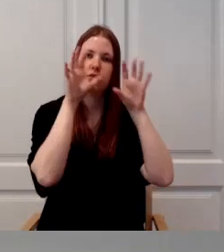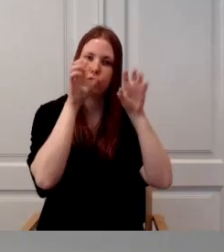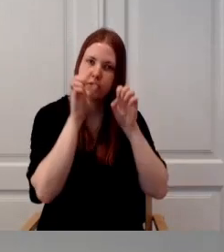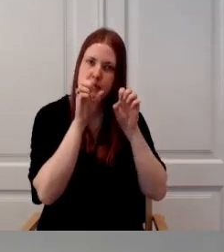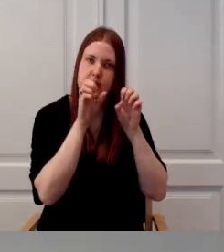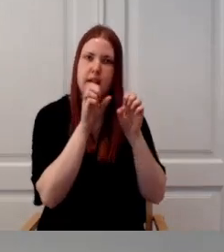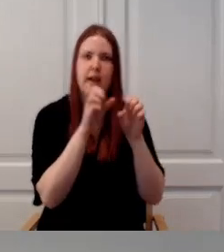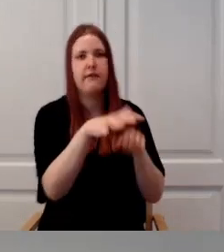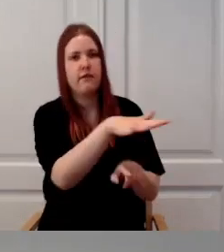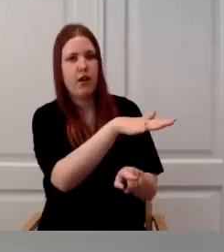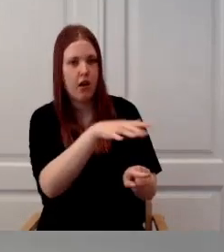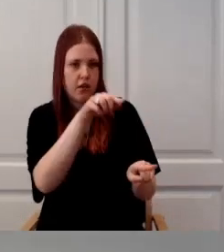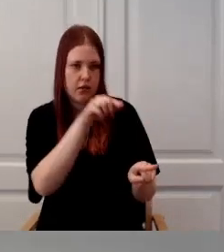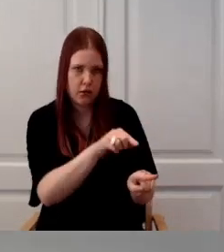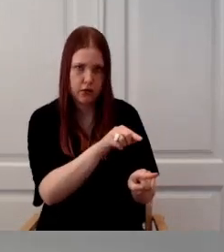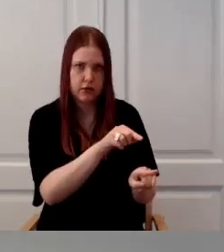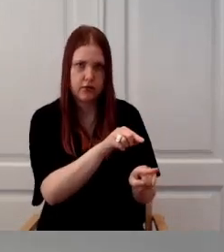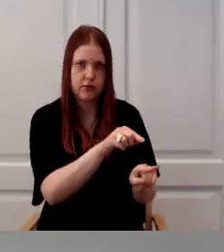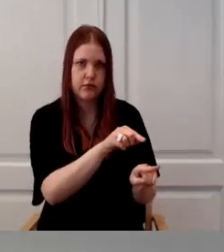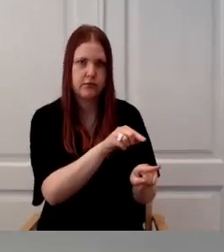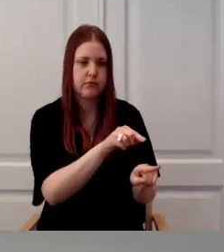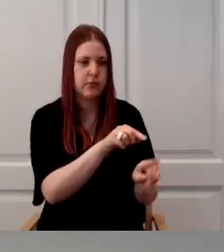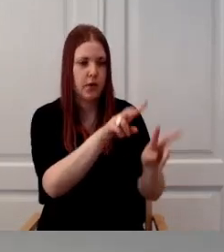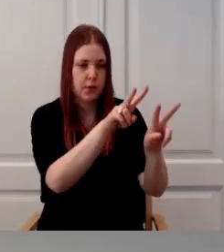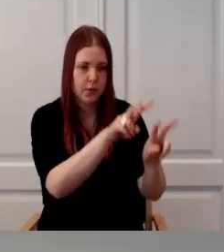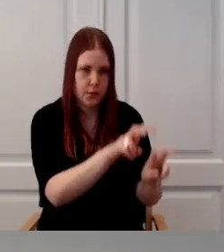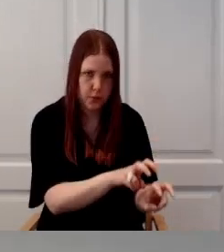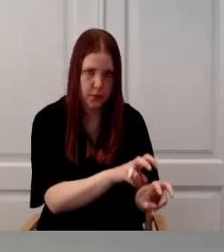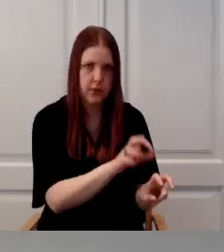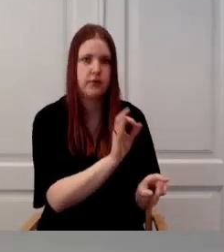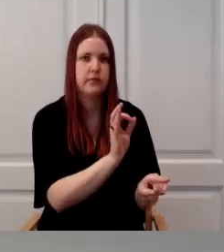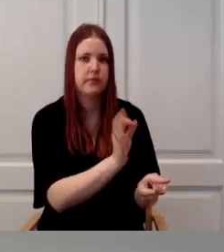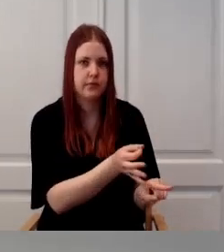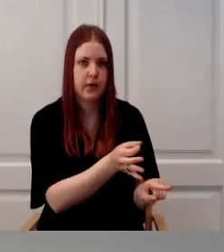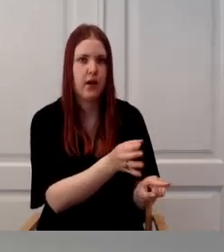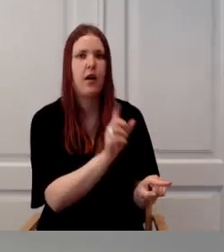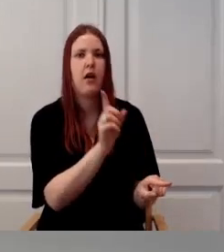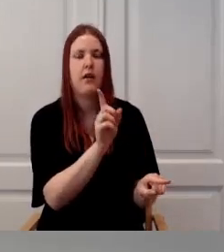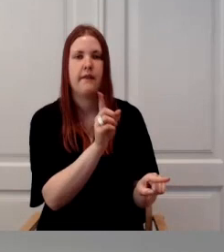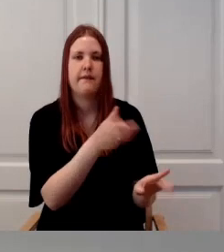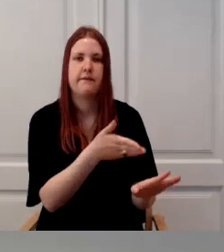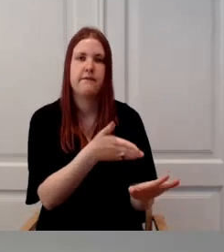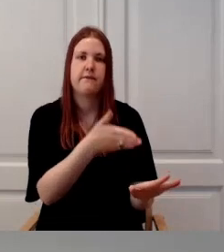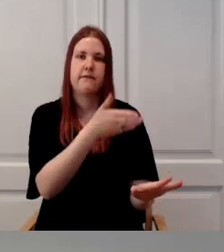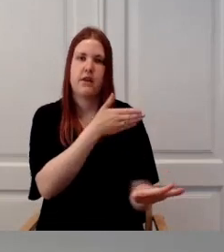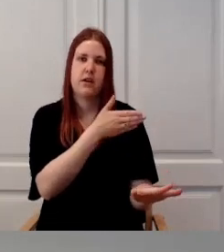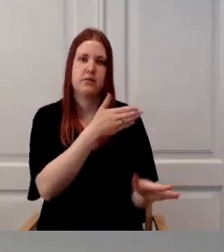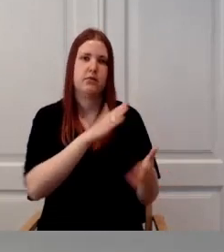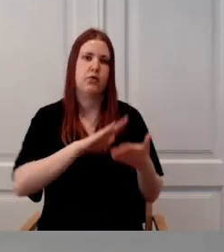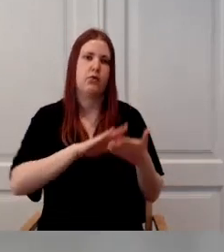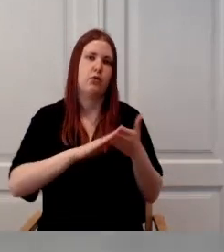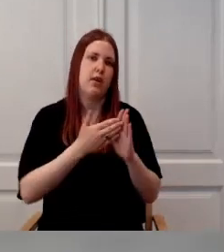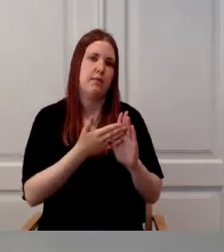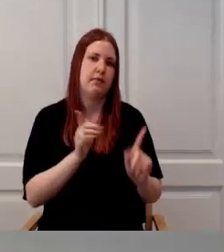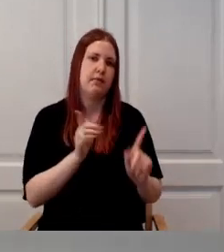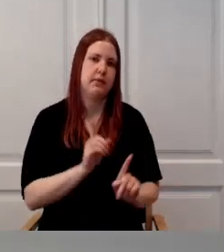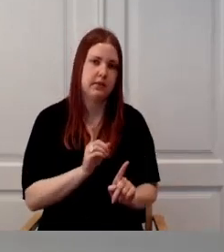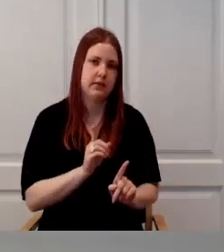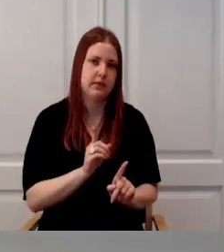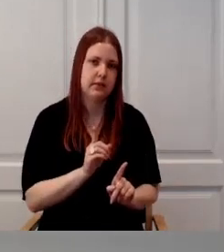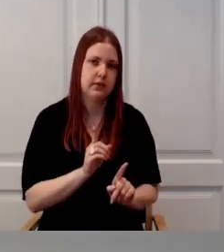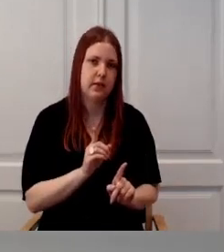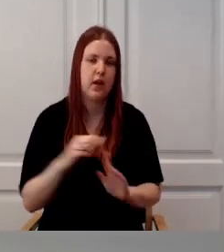andme, et me näitame, aga varasemalt on meil juba kokkulep, et puude tuvastamiseks tööjäriste puhul siis töötukassa